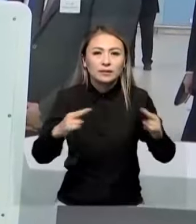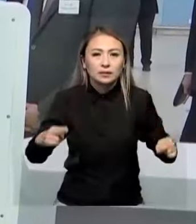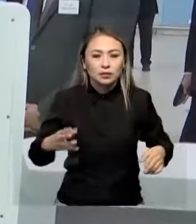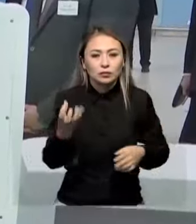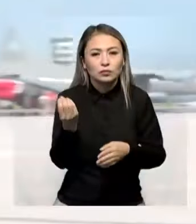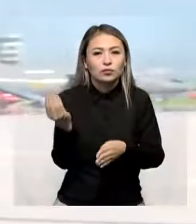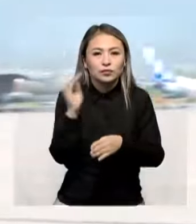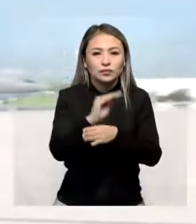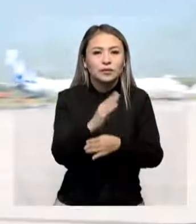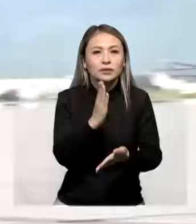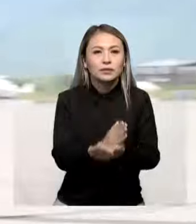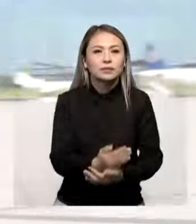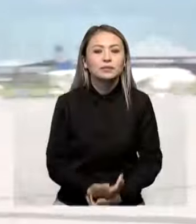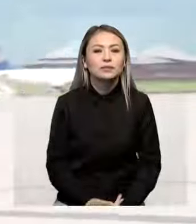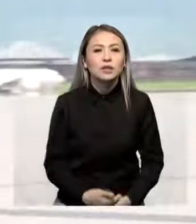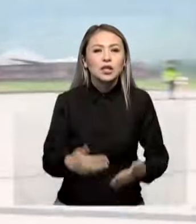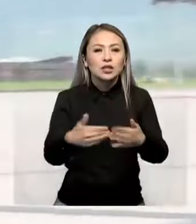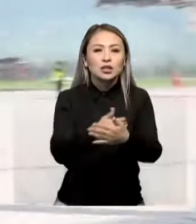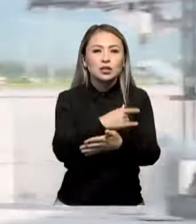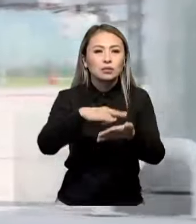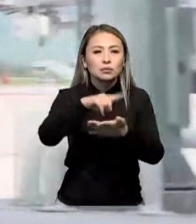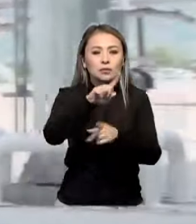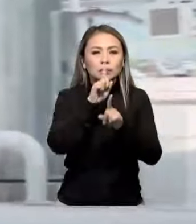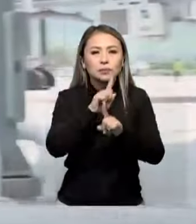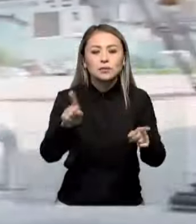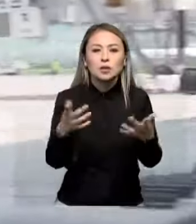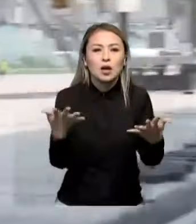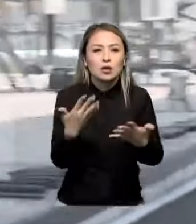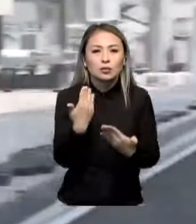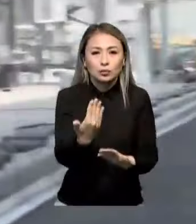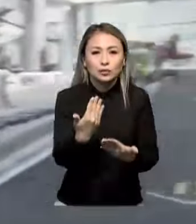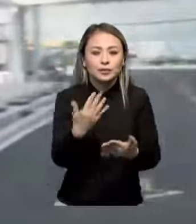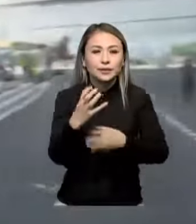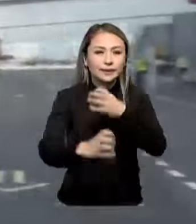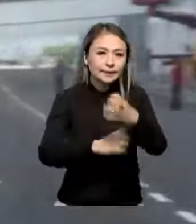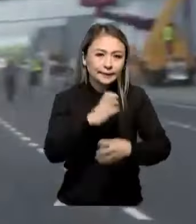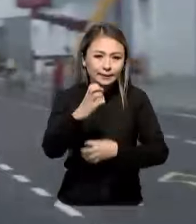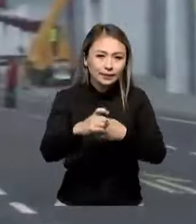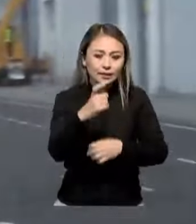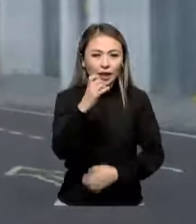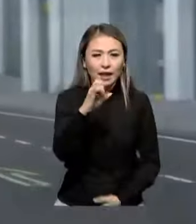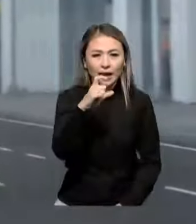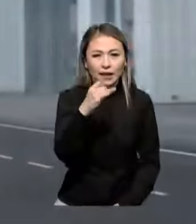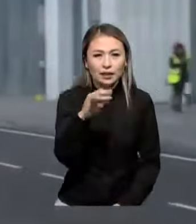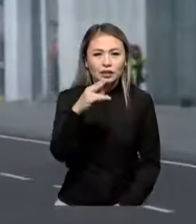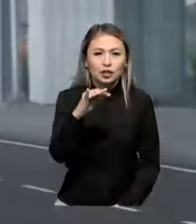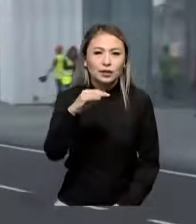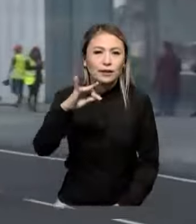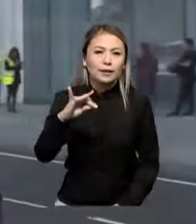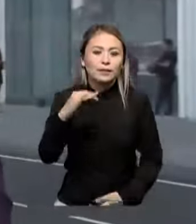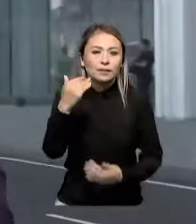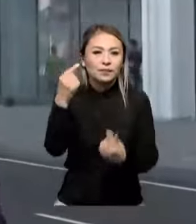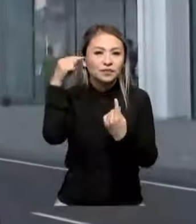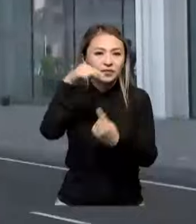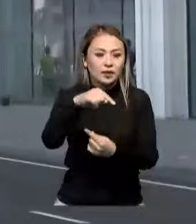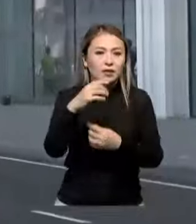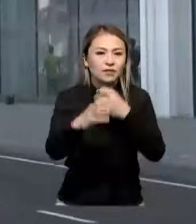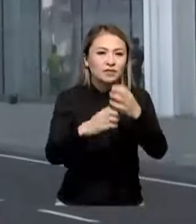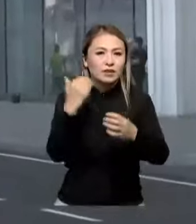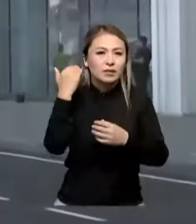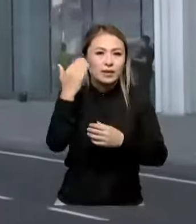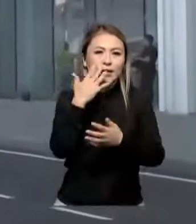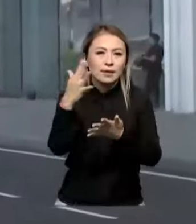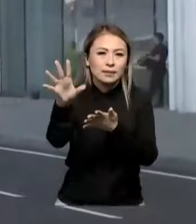бұны мәмітпейді. Жаңа терминал несімен ерек? Мұна нысан қалғаралық ЭДЖ стандарттарына сай. Ол дегеніміз,